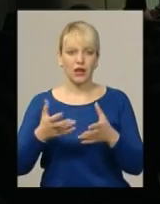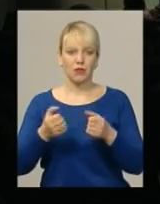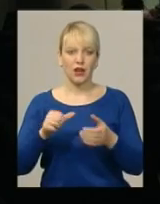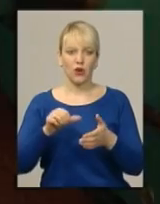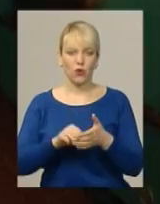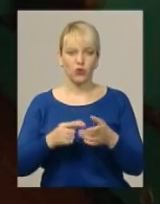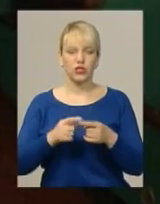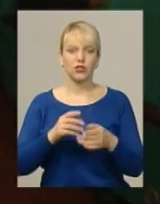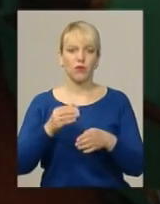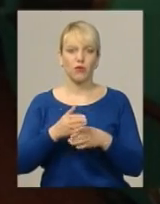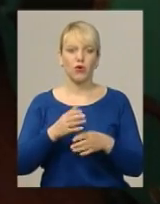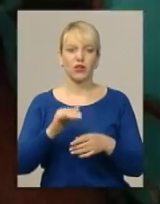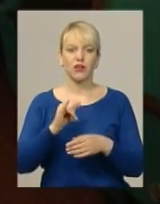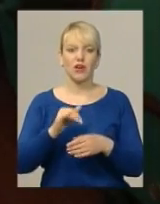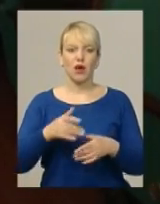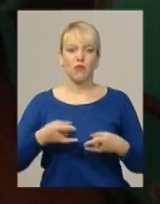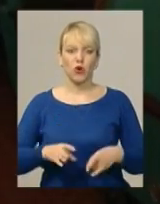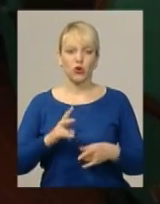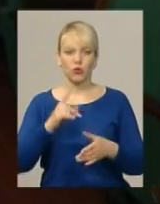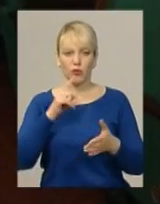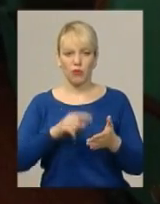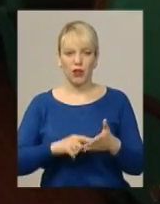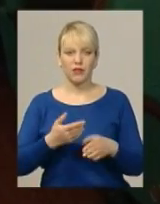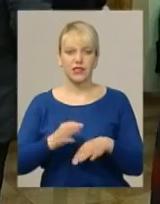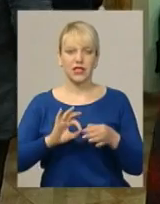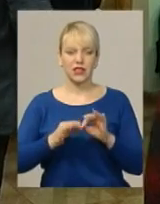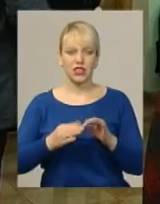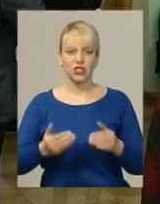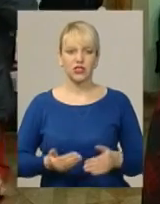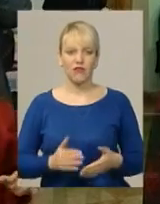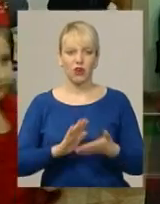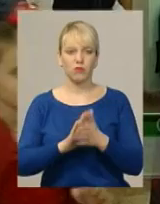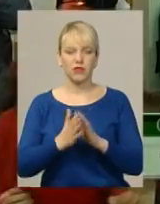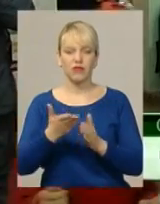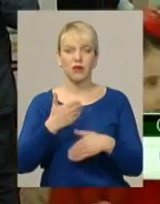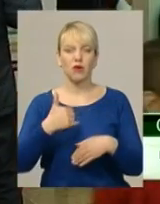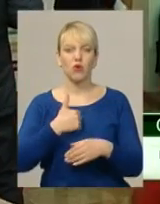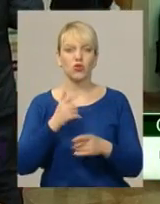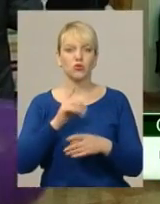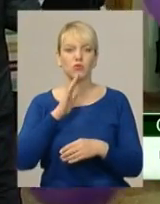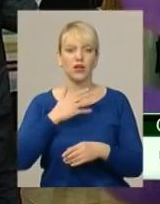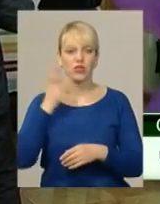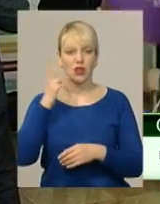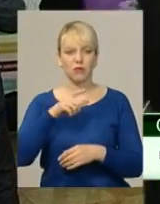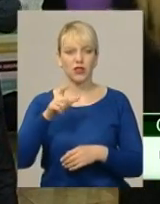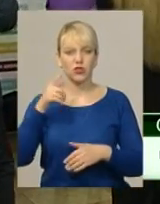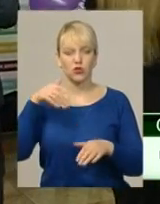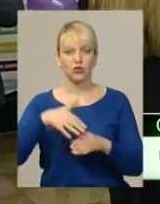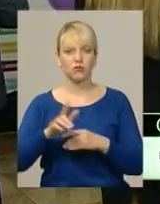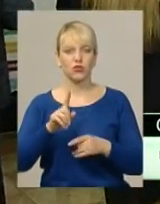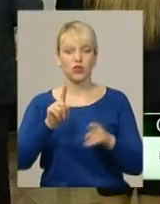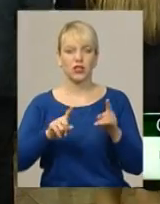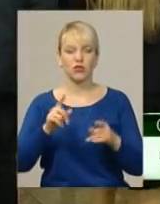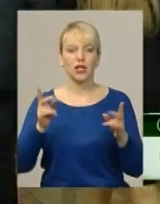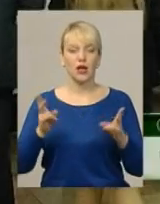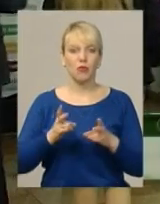допомоги породілям, що опинилися у скрутних життєвих обставинах. Ми хочемо, щоб наші хмельничани зрозуміли, що інколи